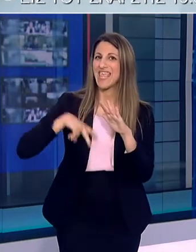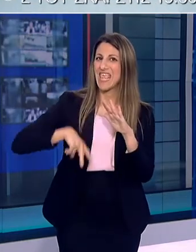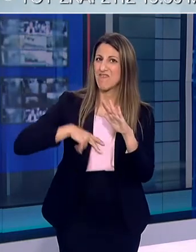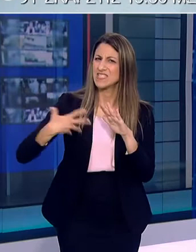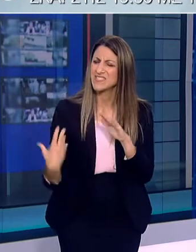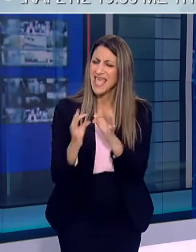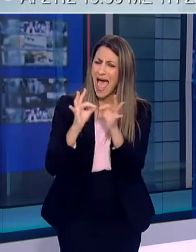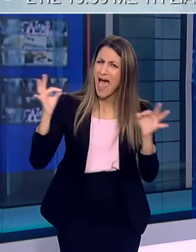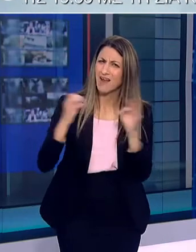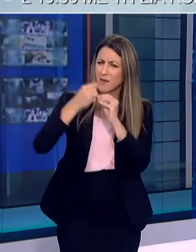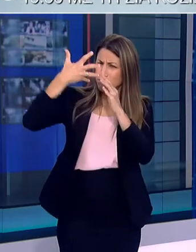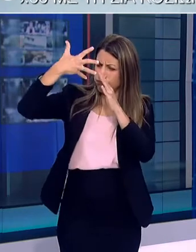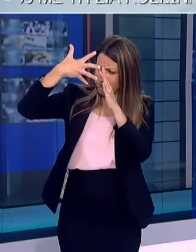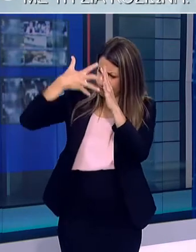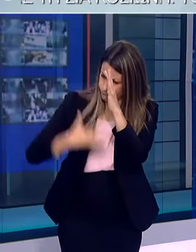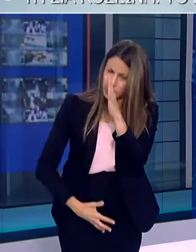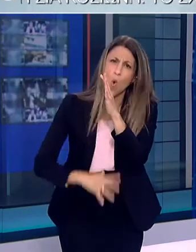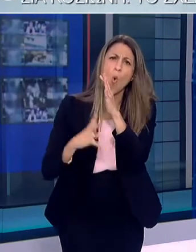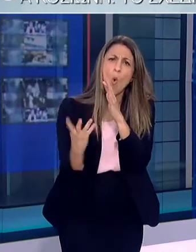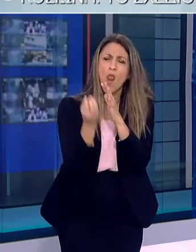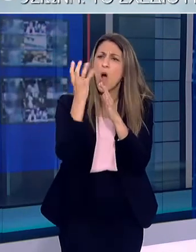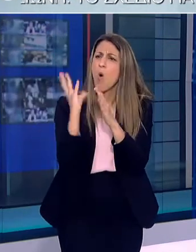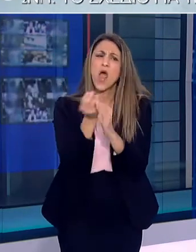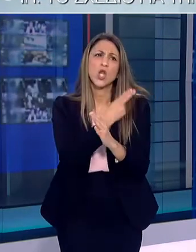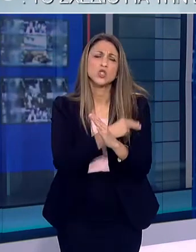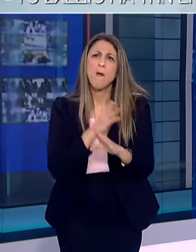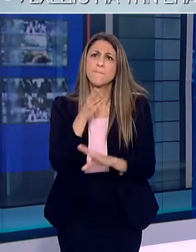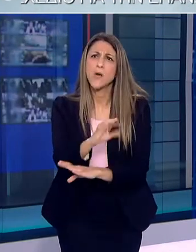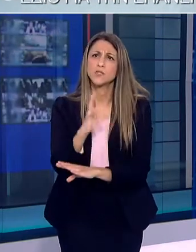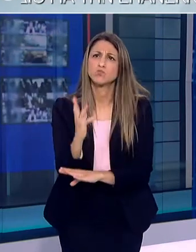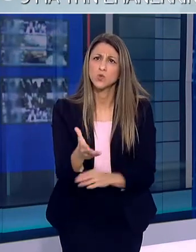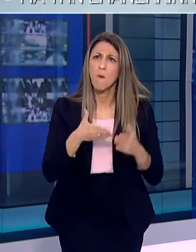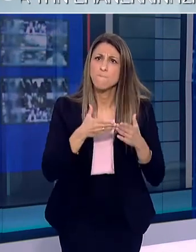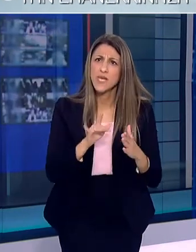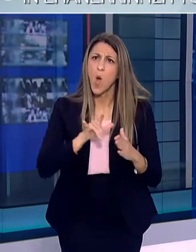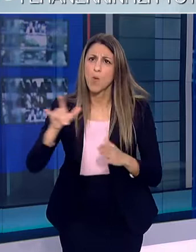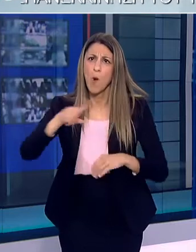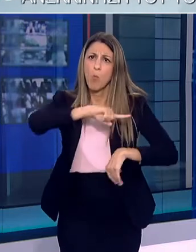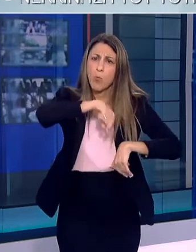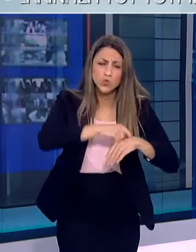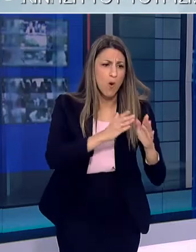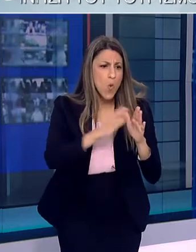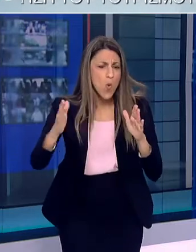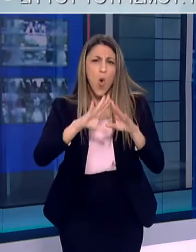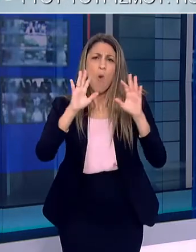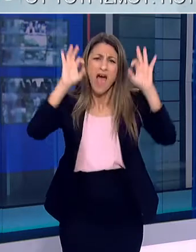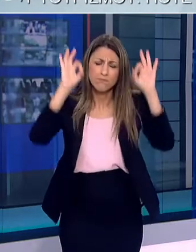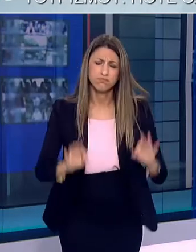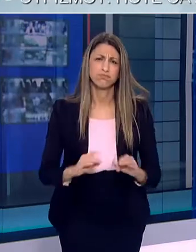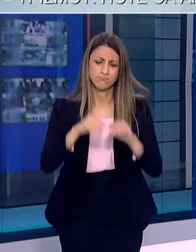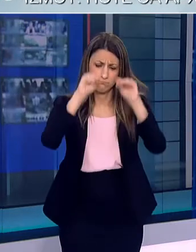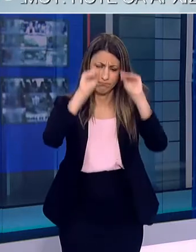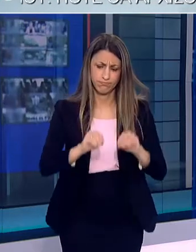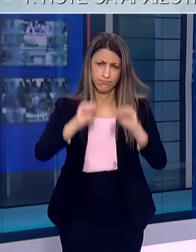λεπτομερός και αναλυτικά τα σενάρια πρόσβασης στις δομές υγείας αλλά και τη δυνατότητα διενέργειας ελέγχων για την όσο του COVID